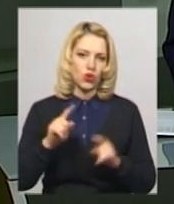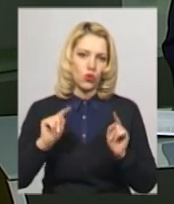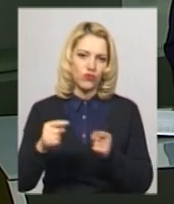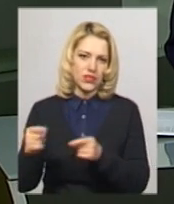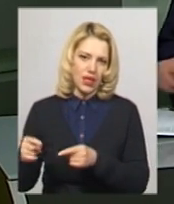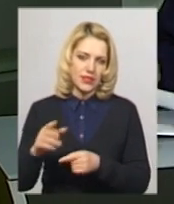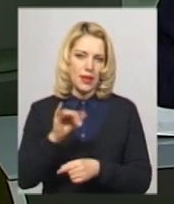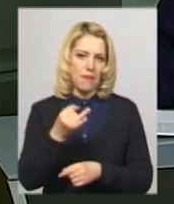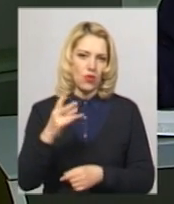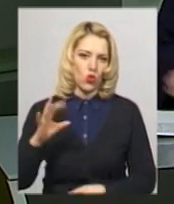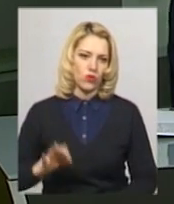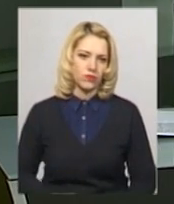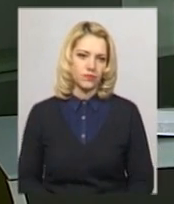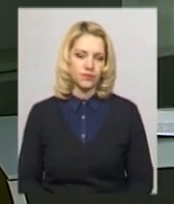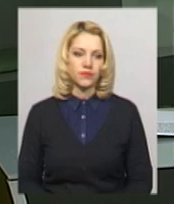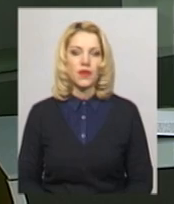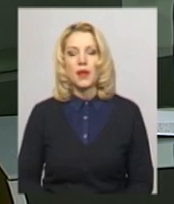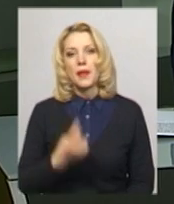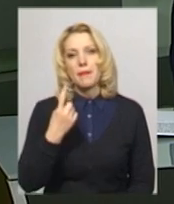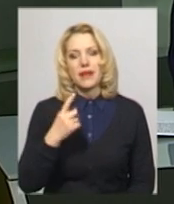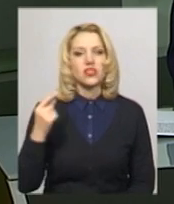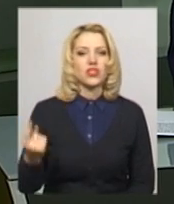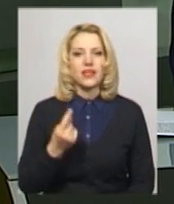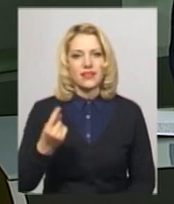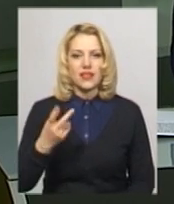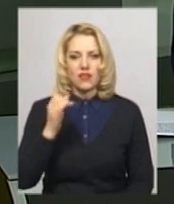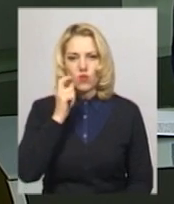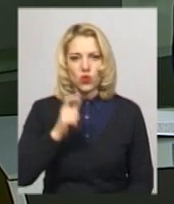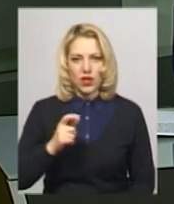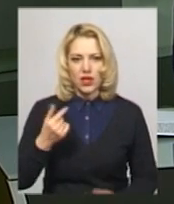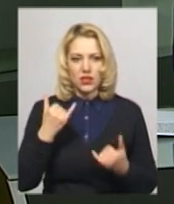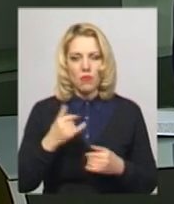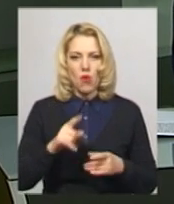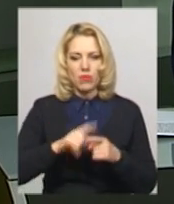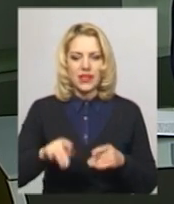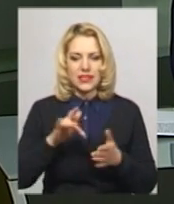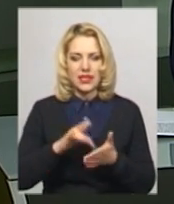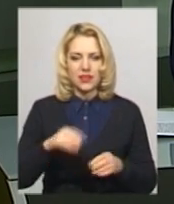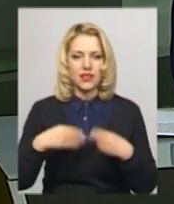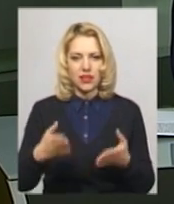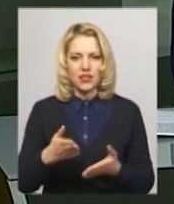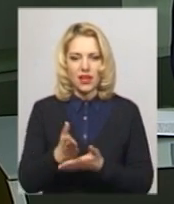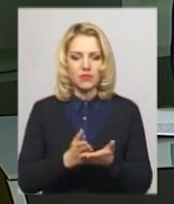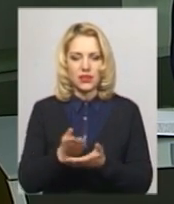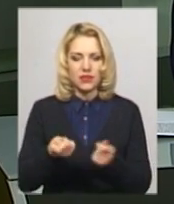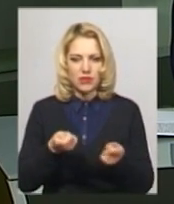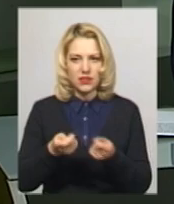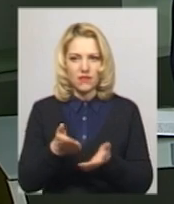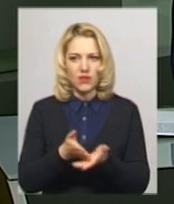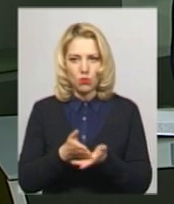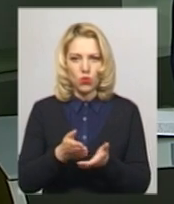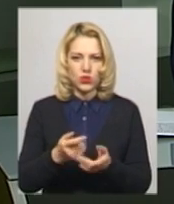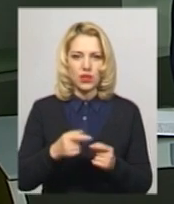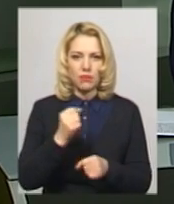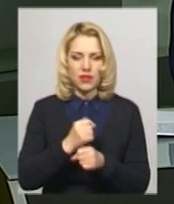Інна Глега. Перший та єдиний до сьогодні в Україні мобільний центр надання адміністративних послуг працює в Славутській